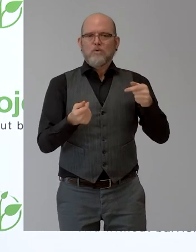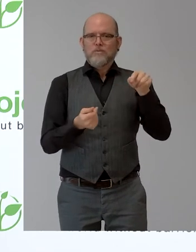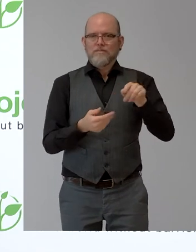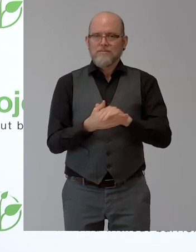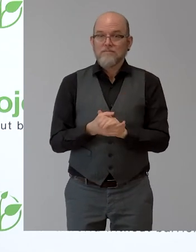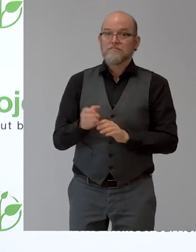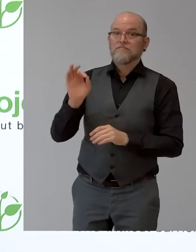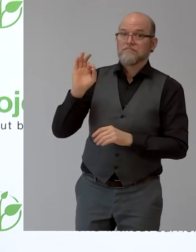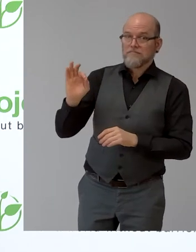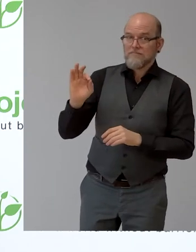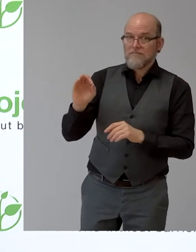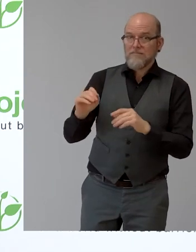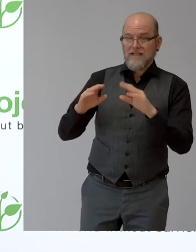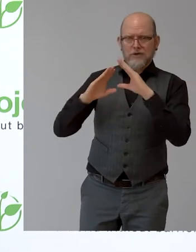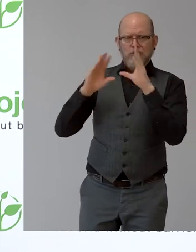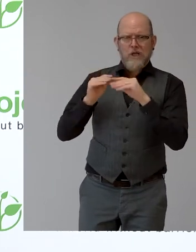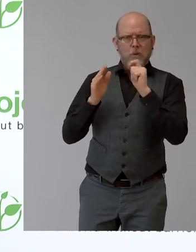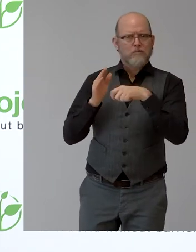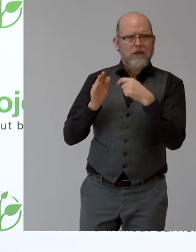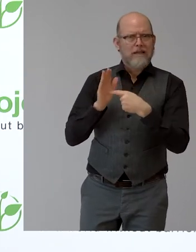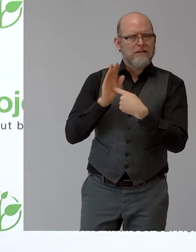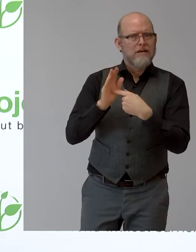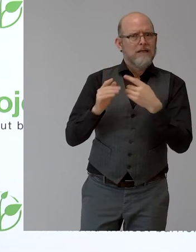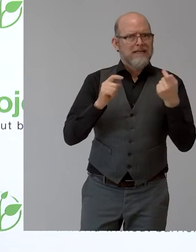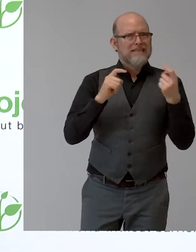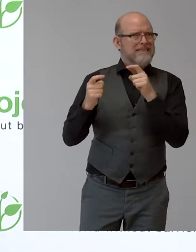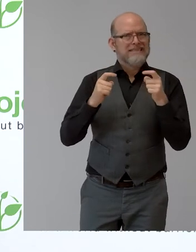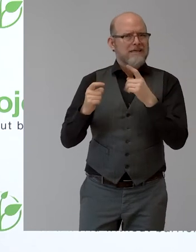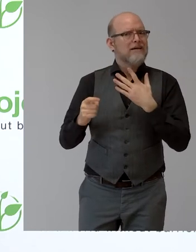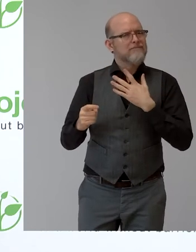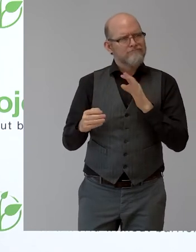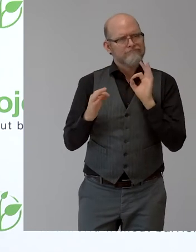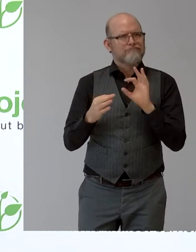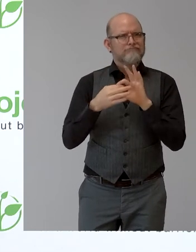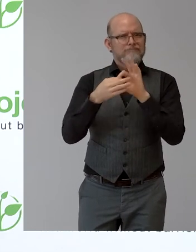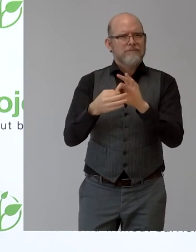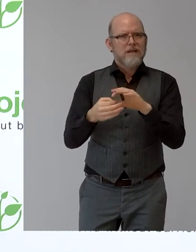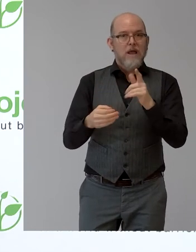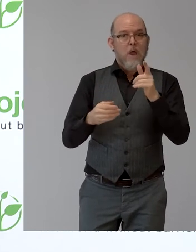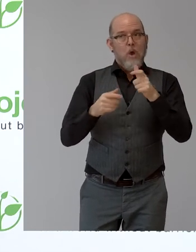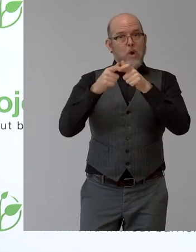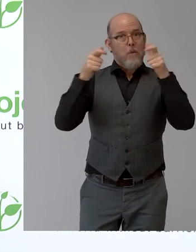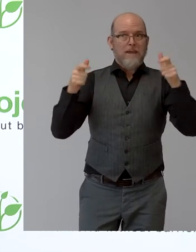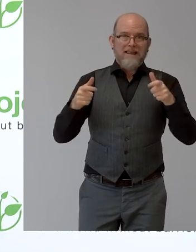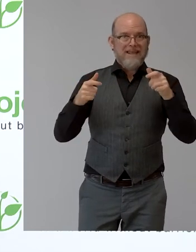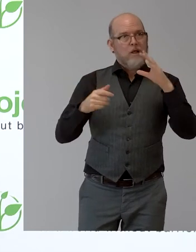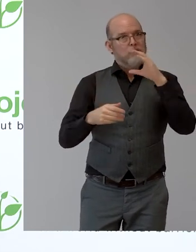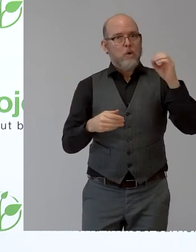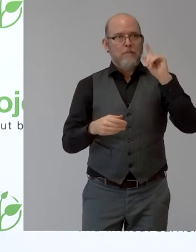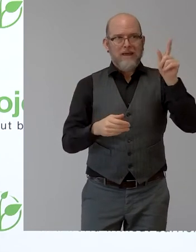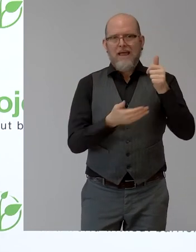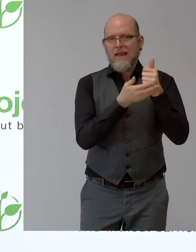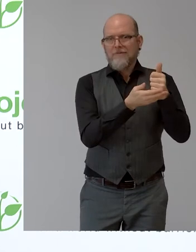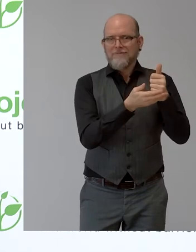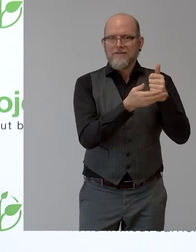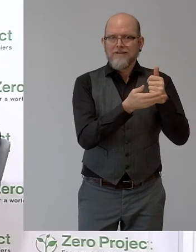leichter zu machen. Und der Unternehmer bekommt jetzt einen Ansprechpartner, wenn es um das